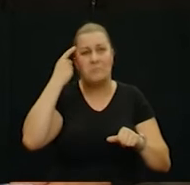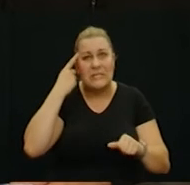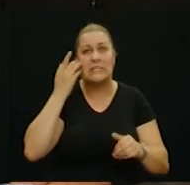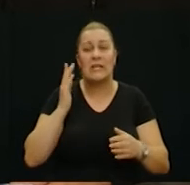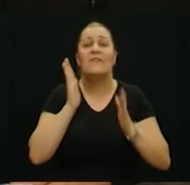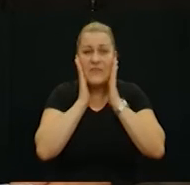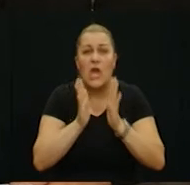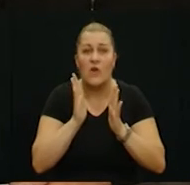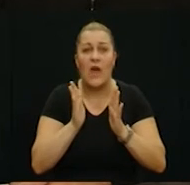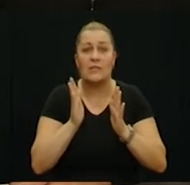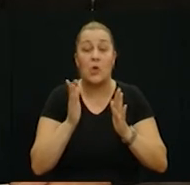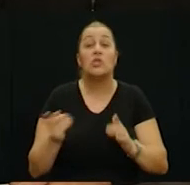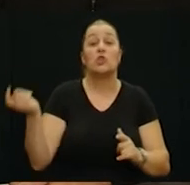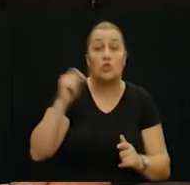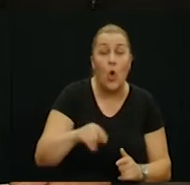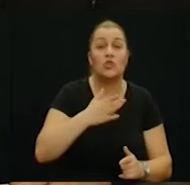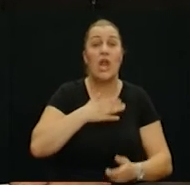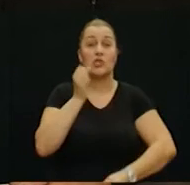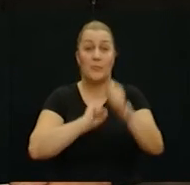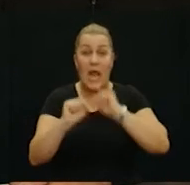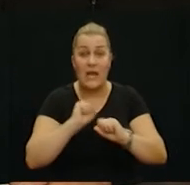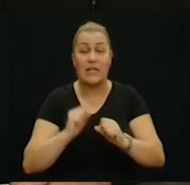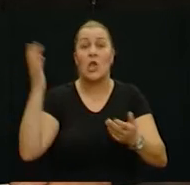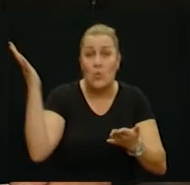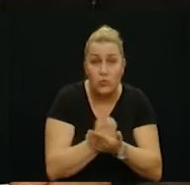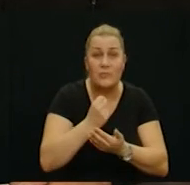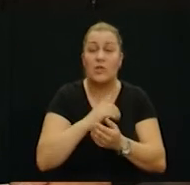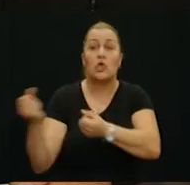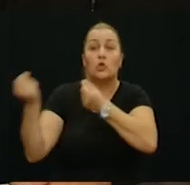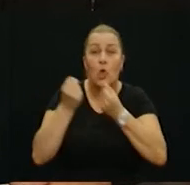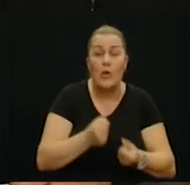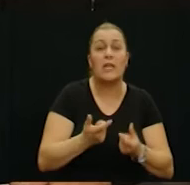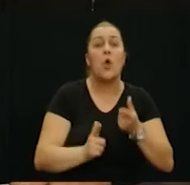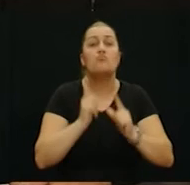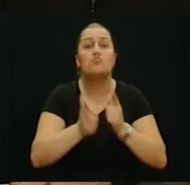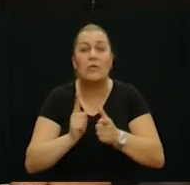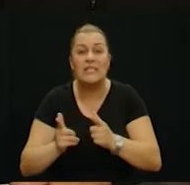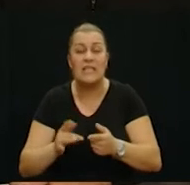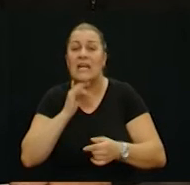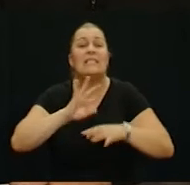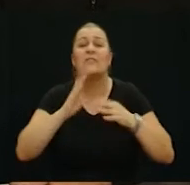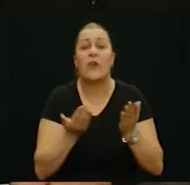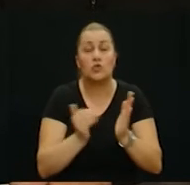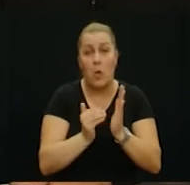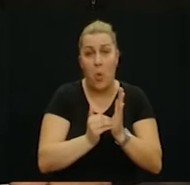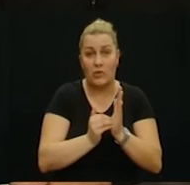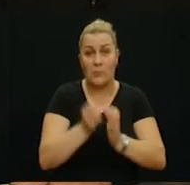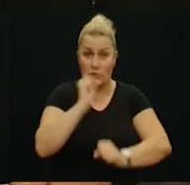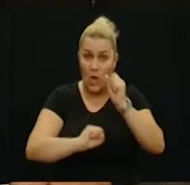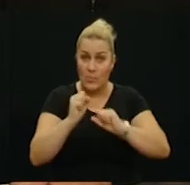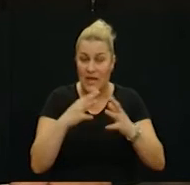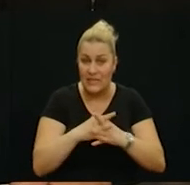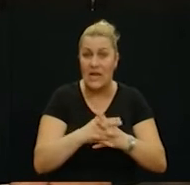da će doći doći naši branitelji da će donijeti sve potrebno od municije svega toga što treba za grad